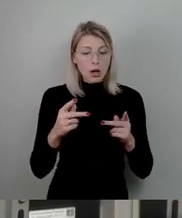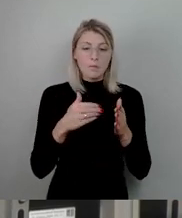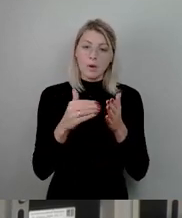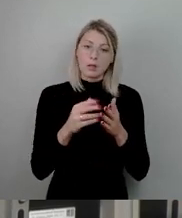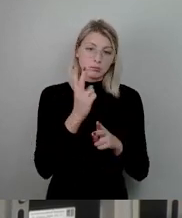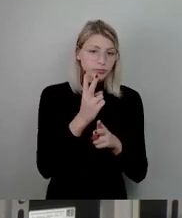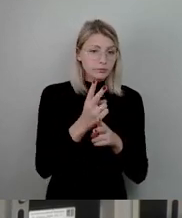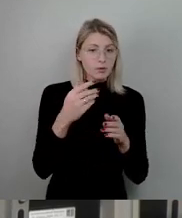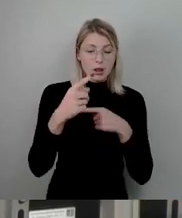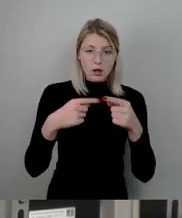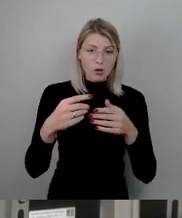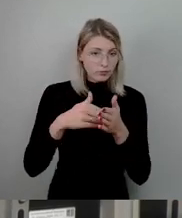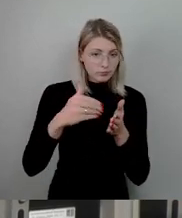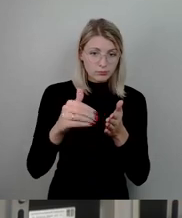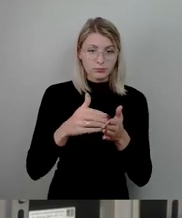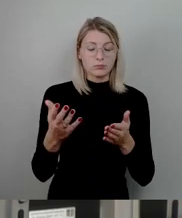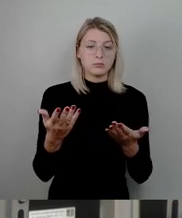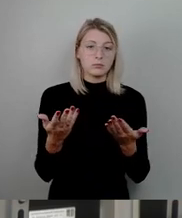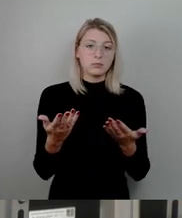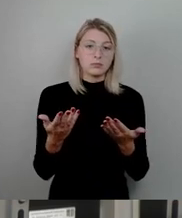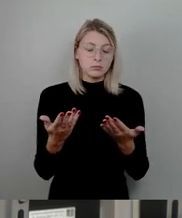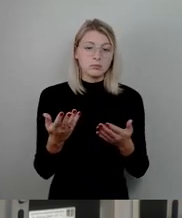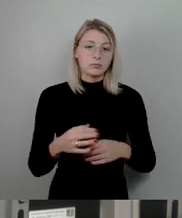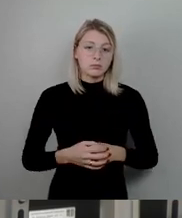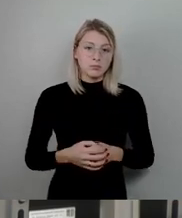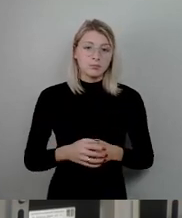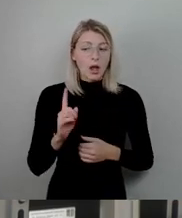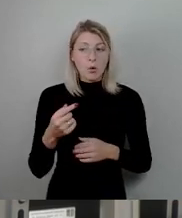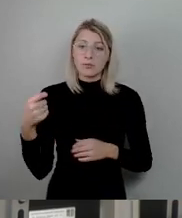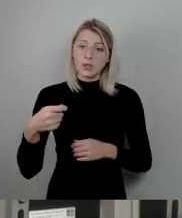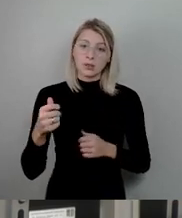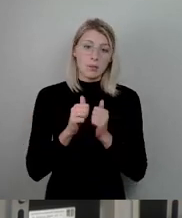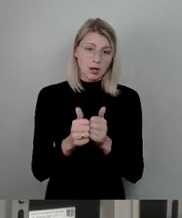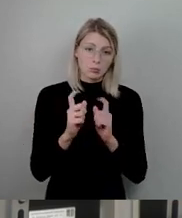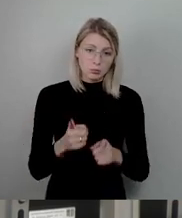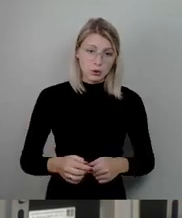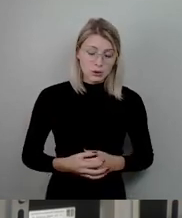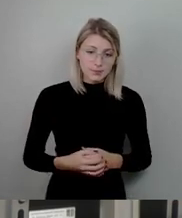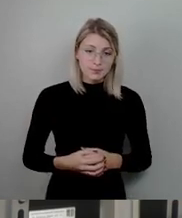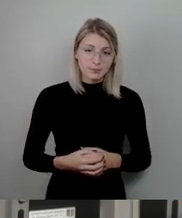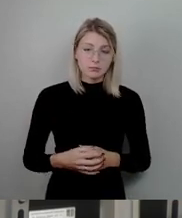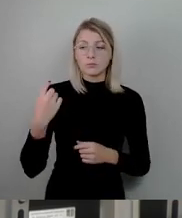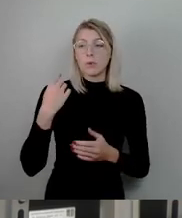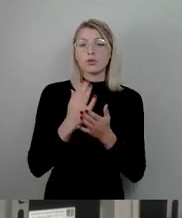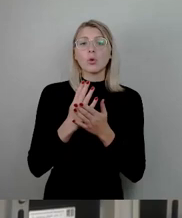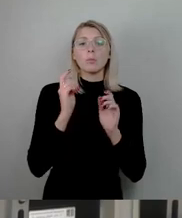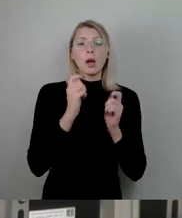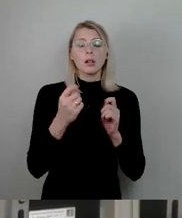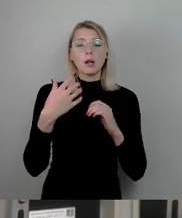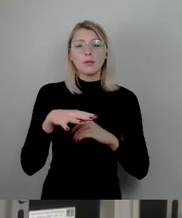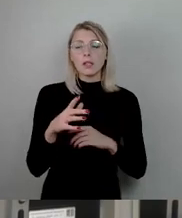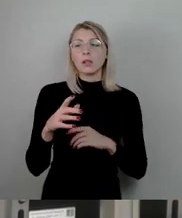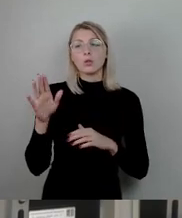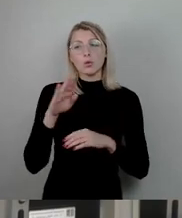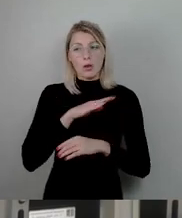dieses Programm auch weiter zu begleiten finanziell. Wir hatten ja vorhin beantragt, Kollege Engel, dass wir das mit 31,